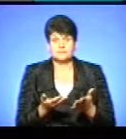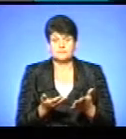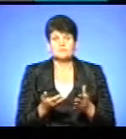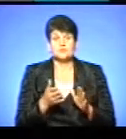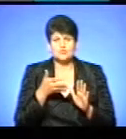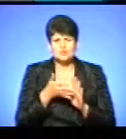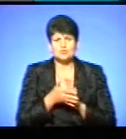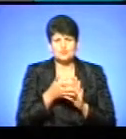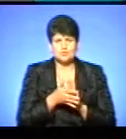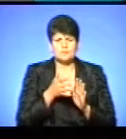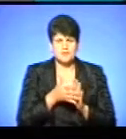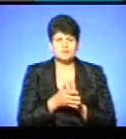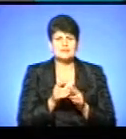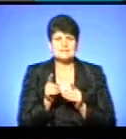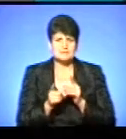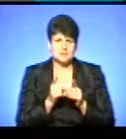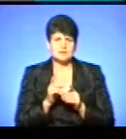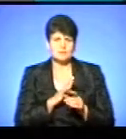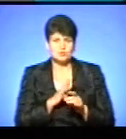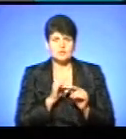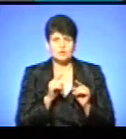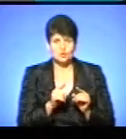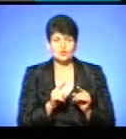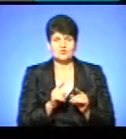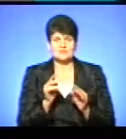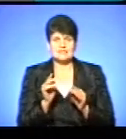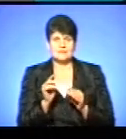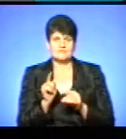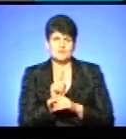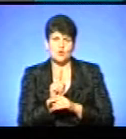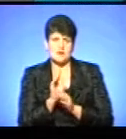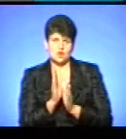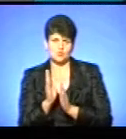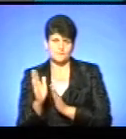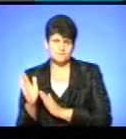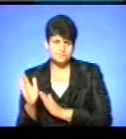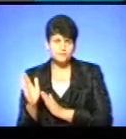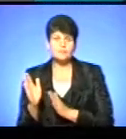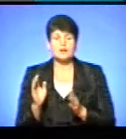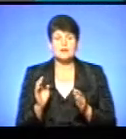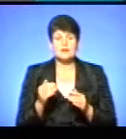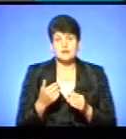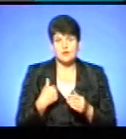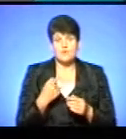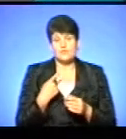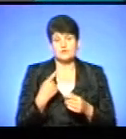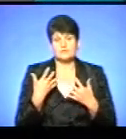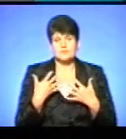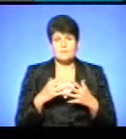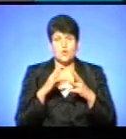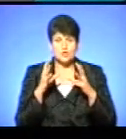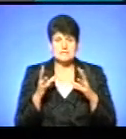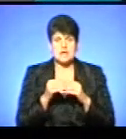зміни були для того, щоб ці всі моменти якось певним чином упорядкувати. відрегулювати. Так, якщо були, от я казав, такі, бо ми по